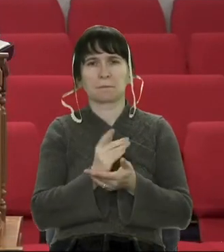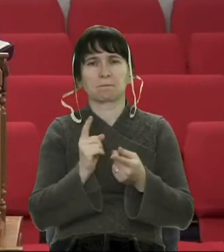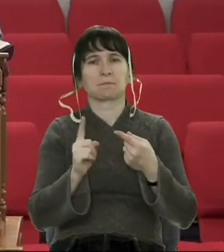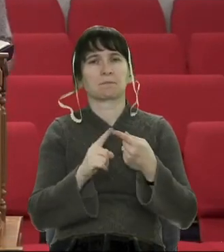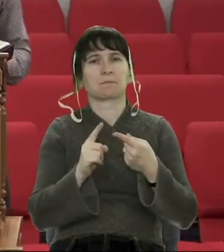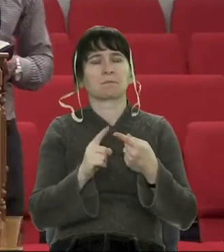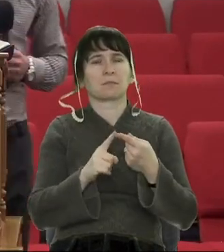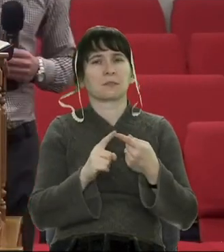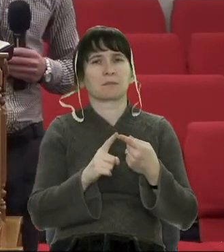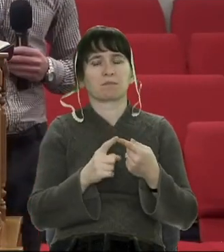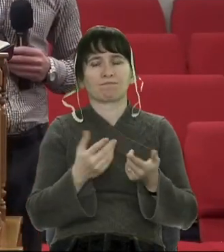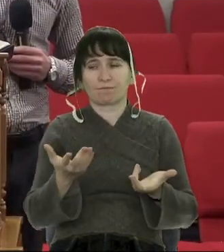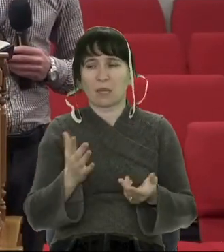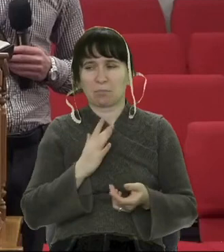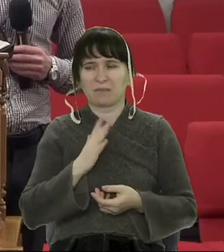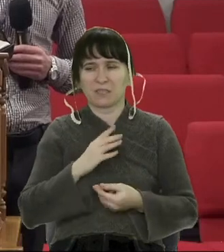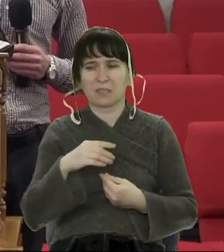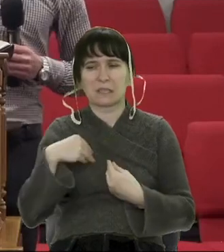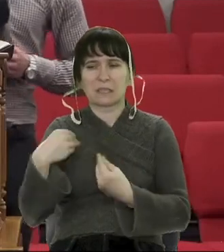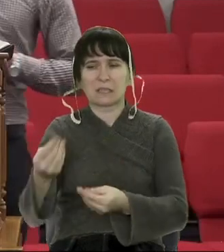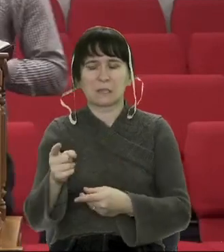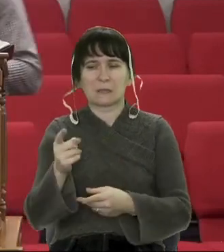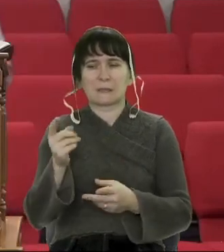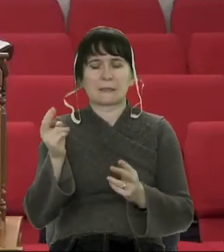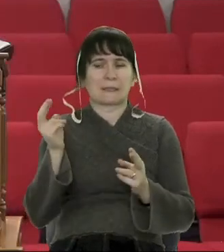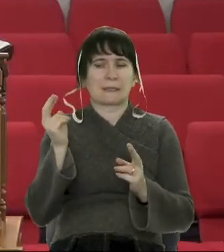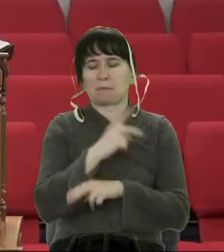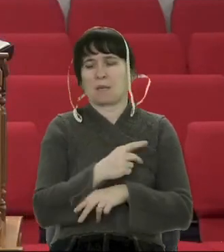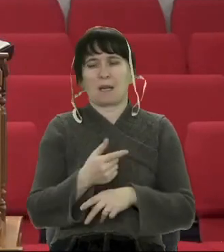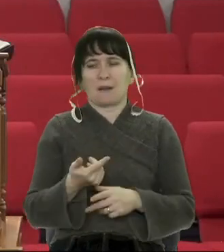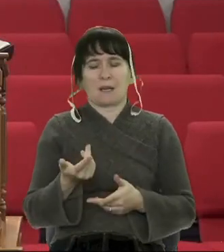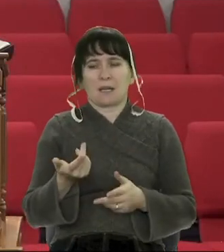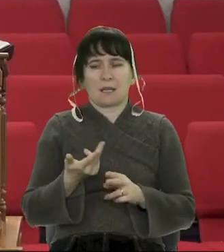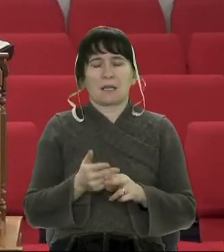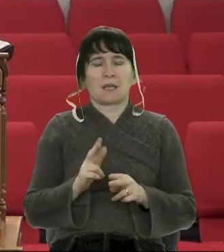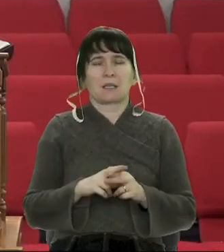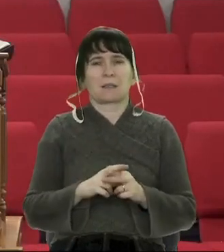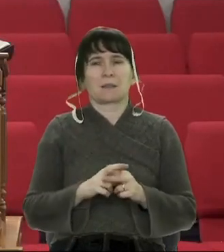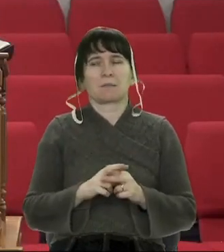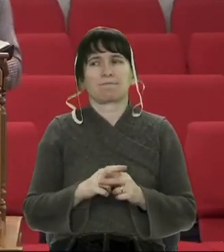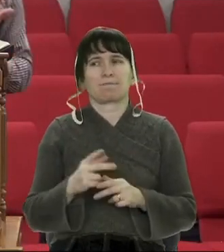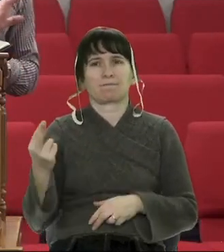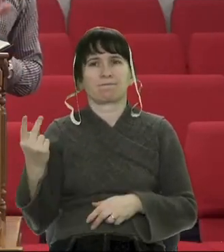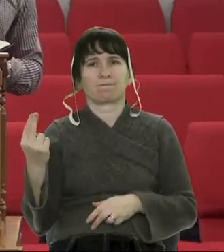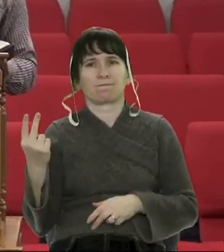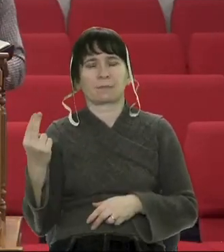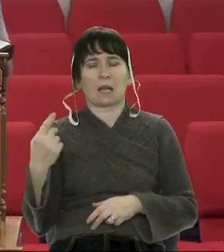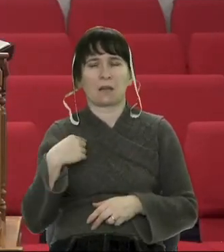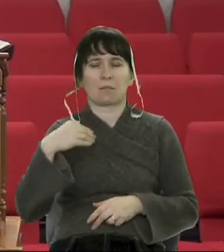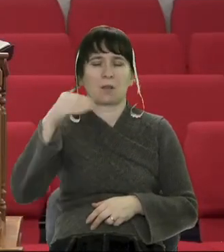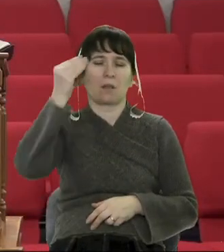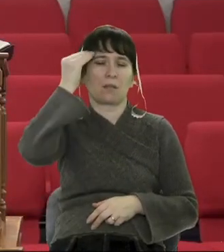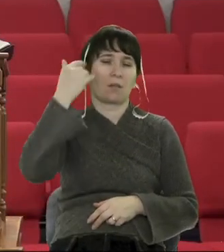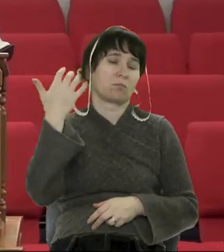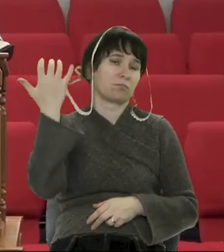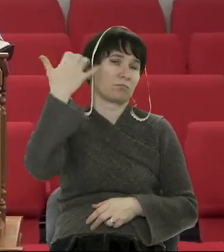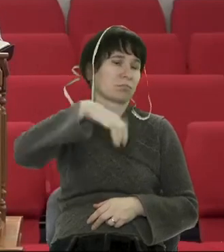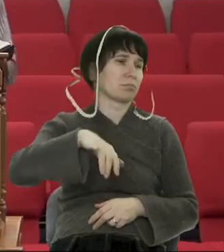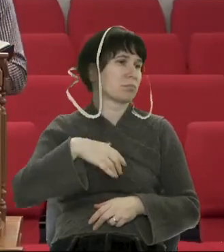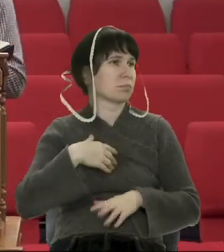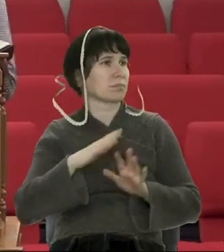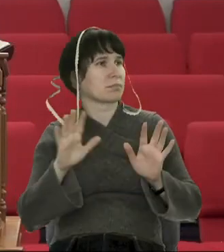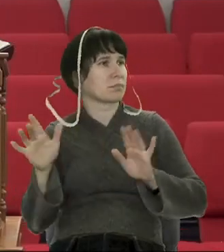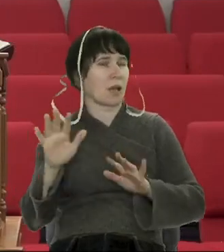таке, що ти когось підвів, і в тебе є два варіанти. Або ти будеш робити вигляд, що нічого не трапилося,